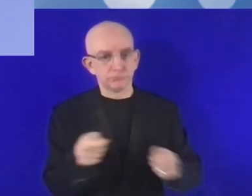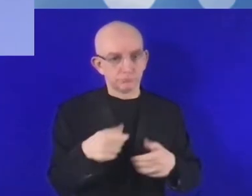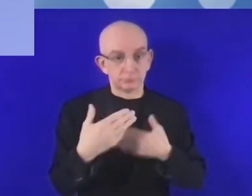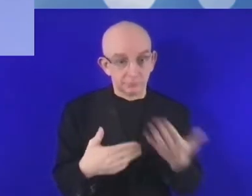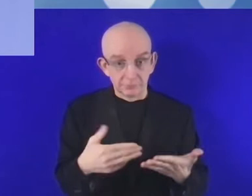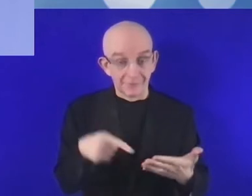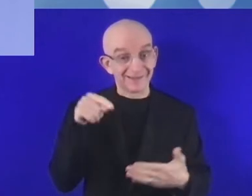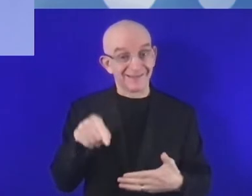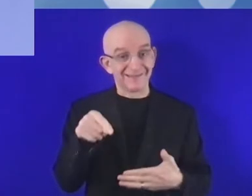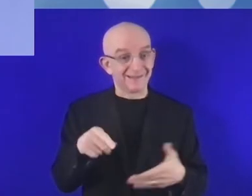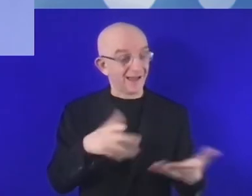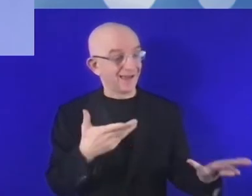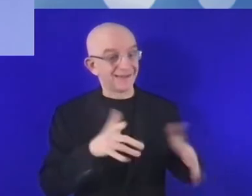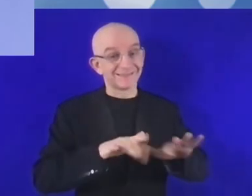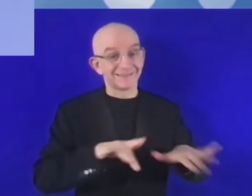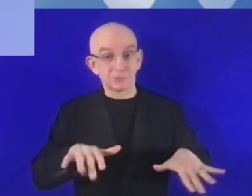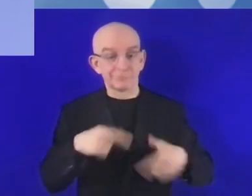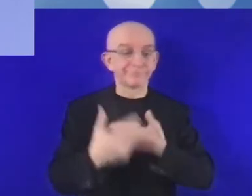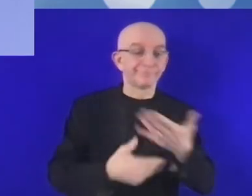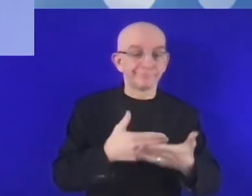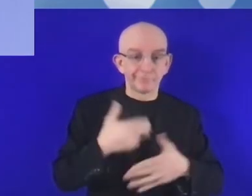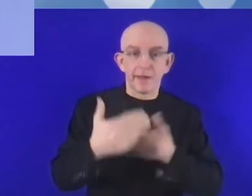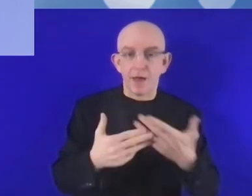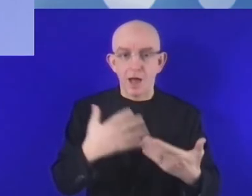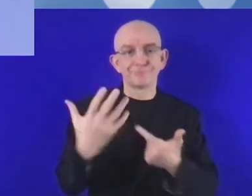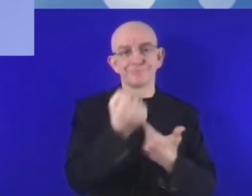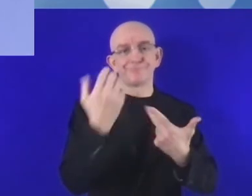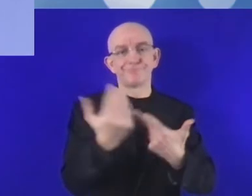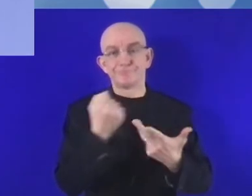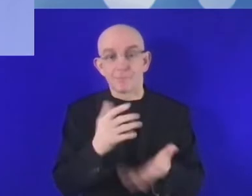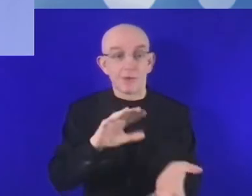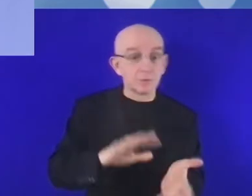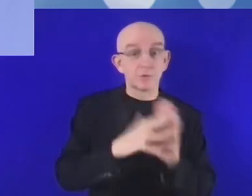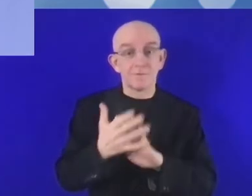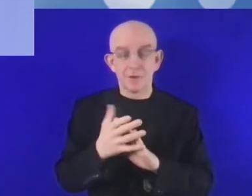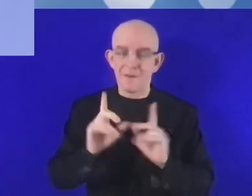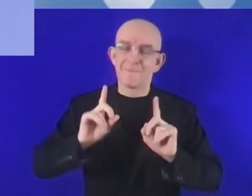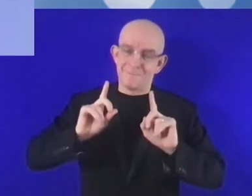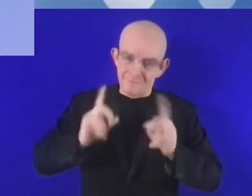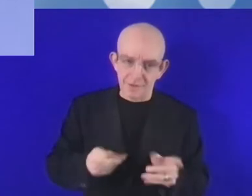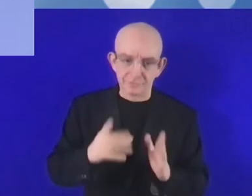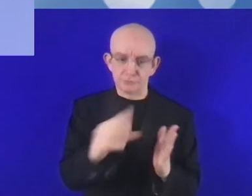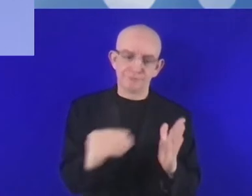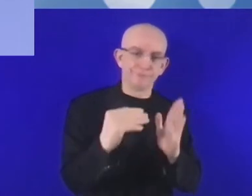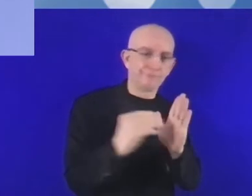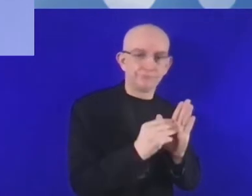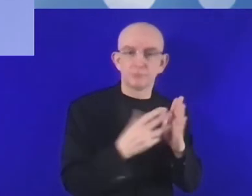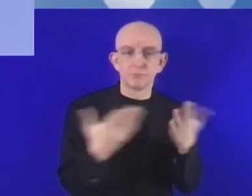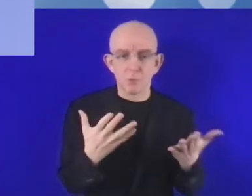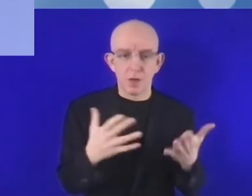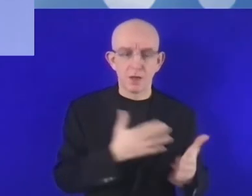wiąże z transformacją cyfrową, ale przywódcy krajowi muszą się zobowiązać